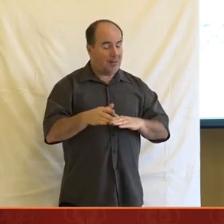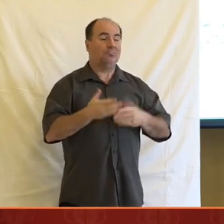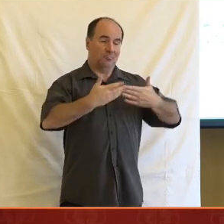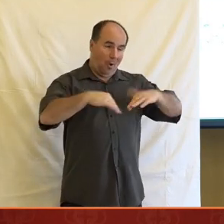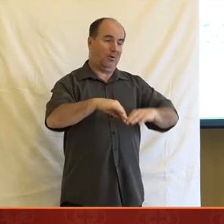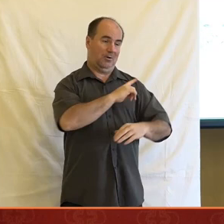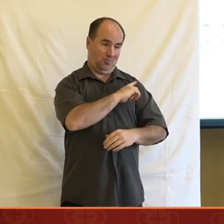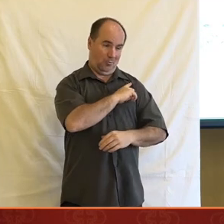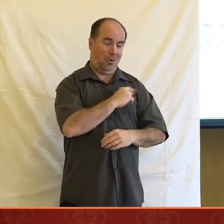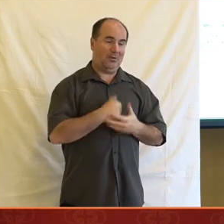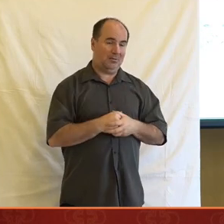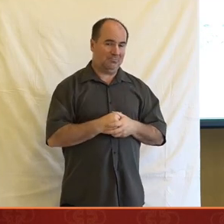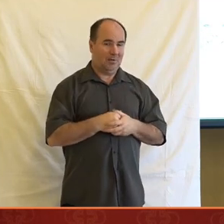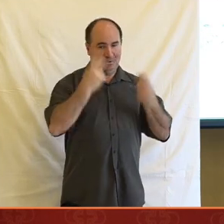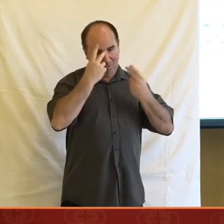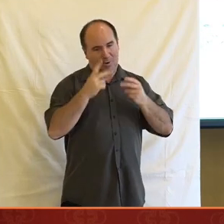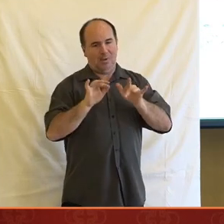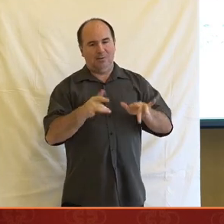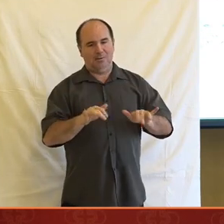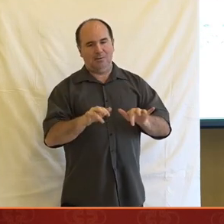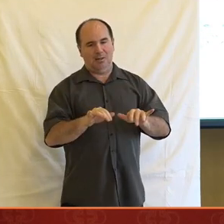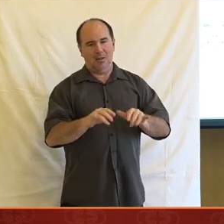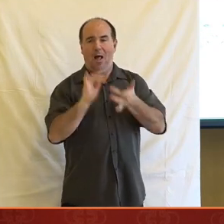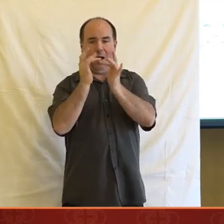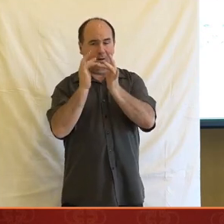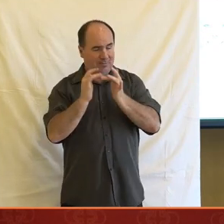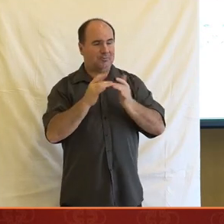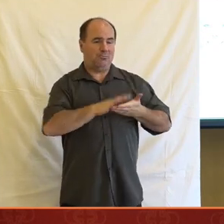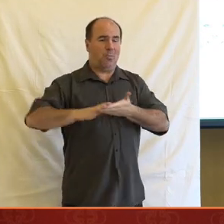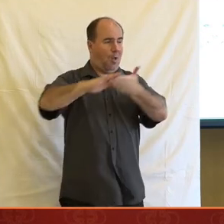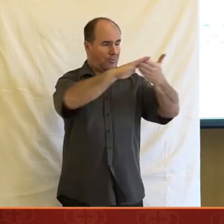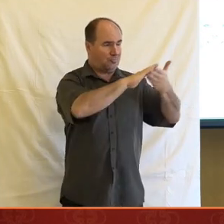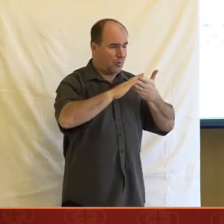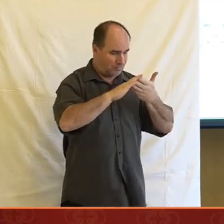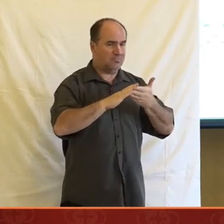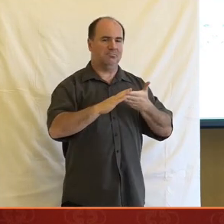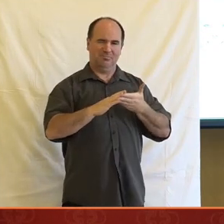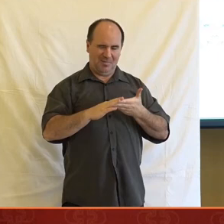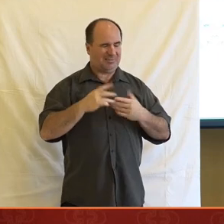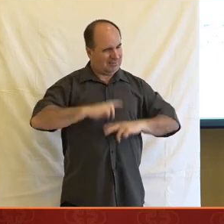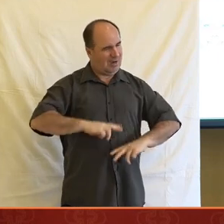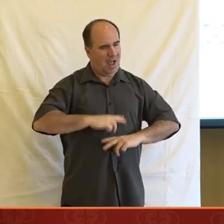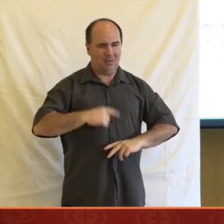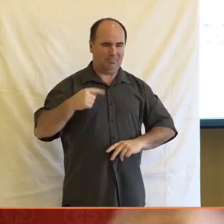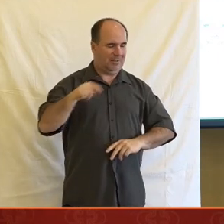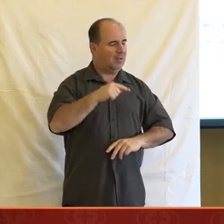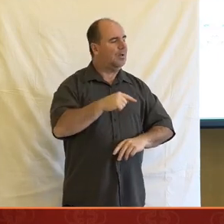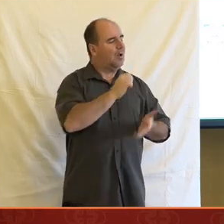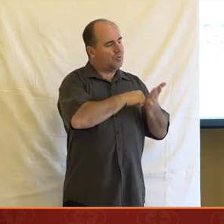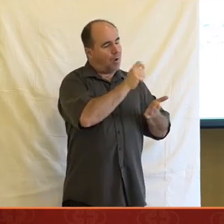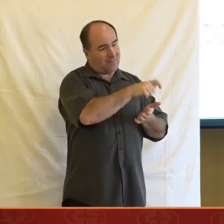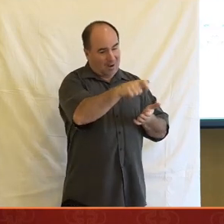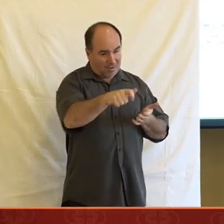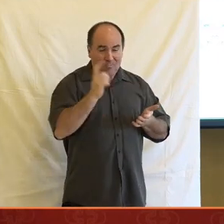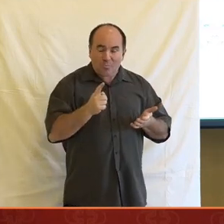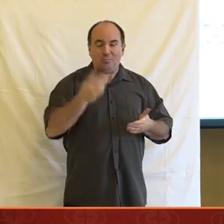zase v té digitální společnosti čím dál tím víc trápí a ta předpokládá, že novináři budou schopni vlastně hodnotit technické fungování těch